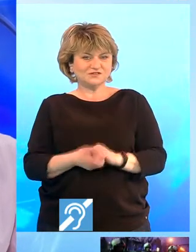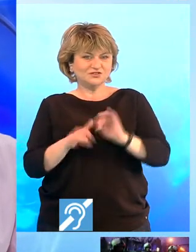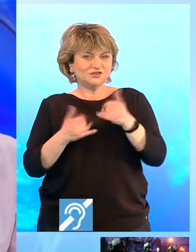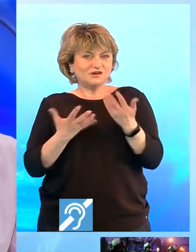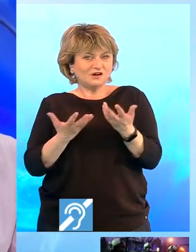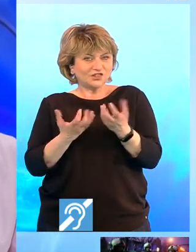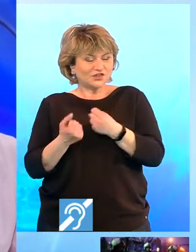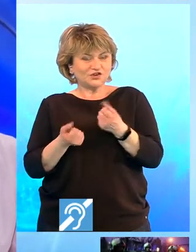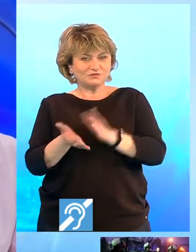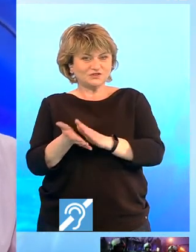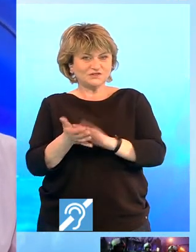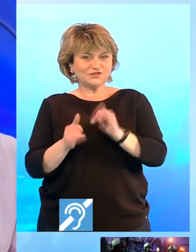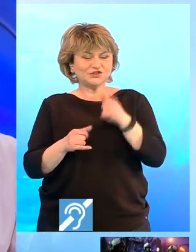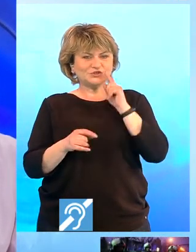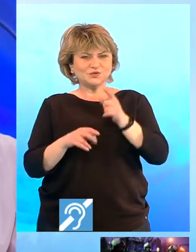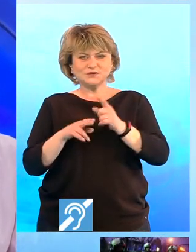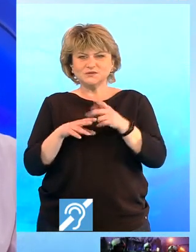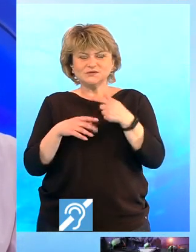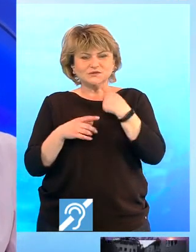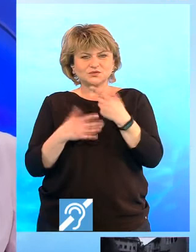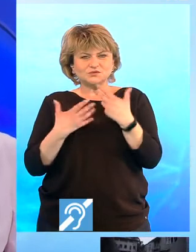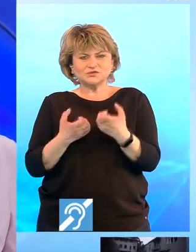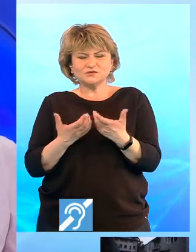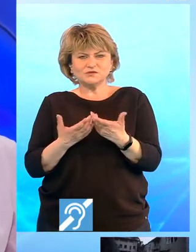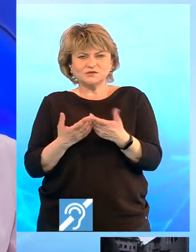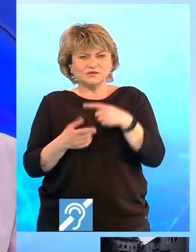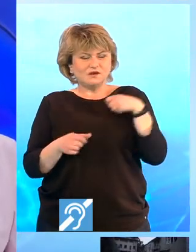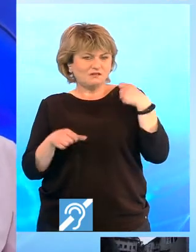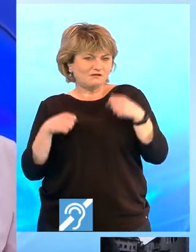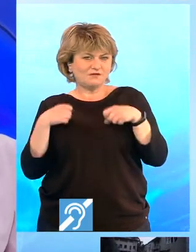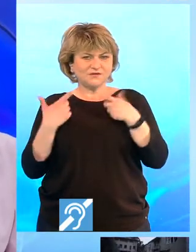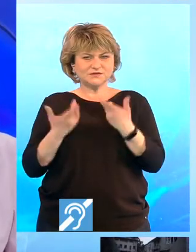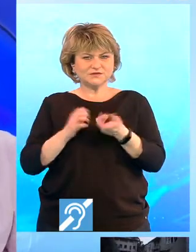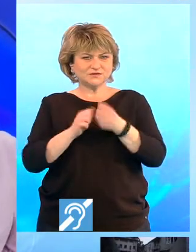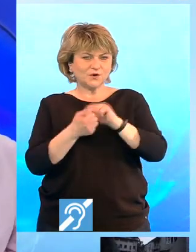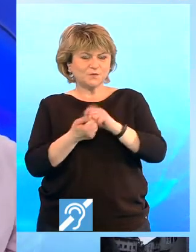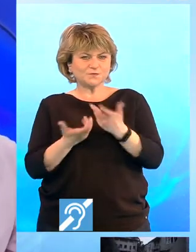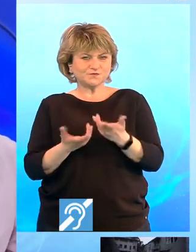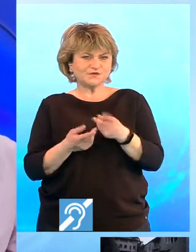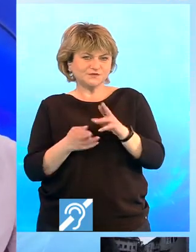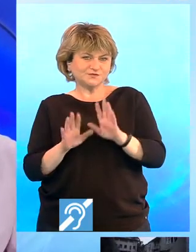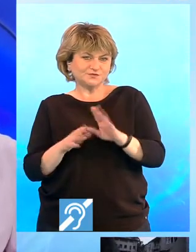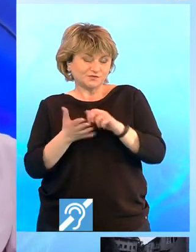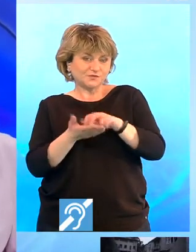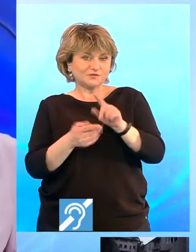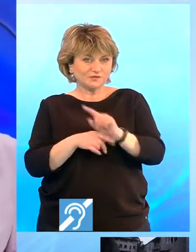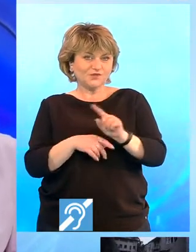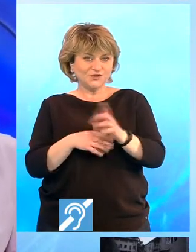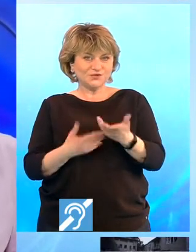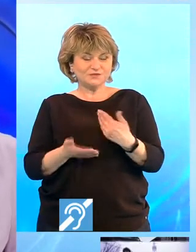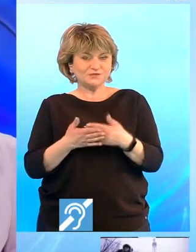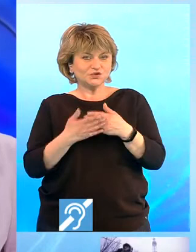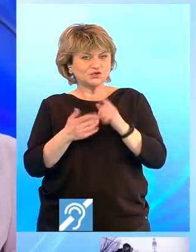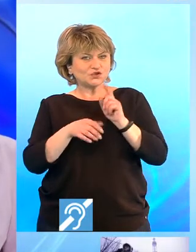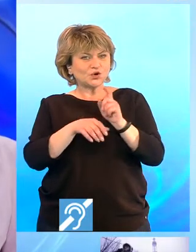argumente și știu să sublinieze ce este mai constructiv. Poate chiar laudă un pic perie, un pic da, așa merg lucrurile. Pentru